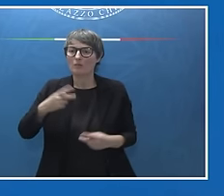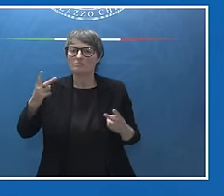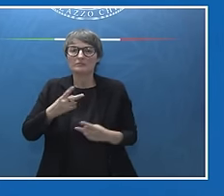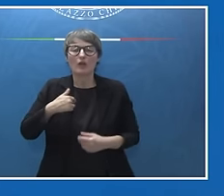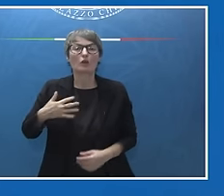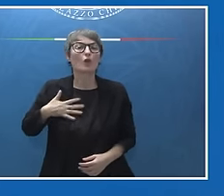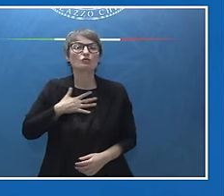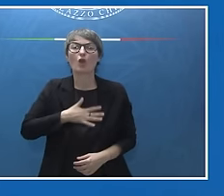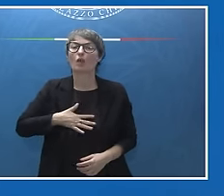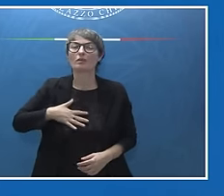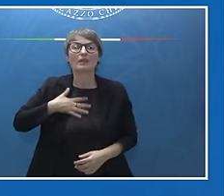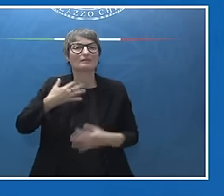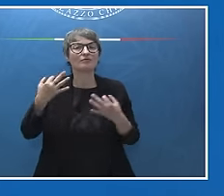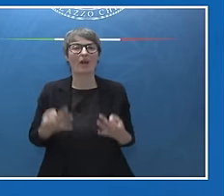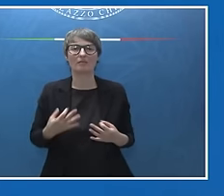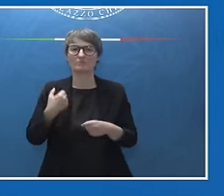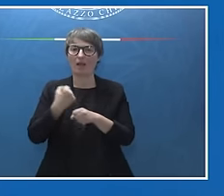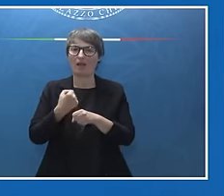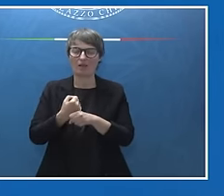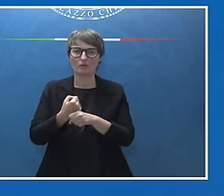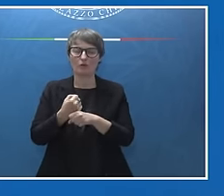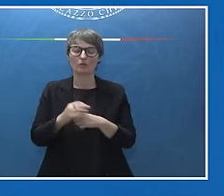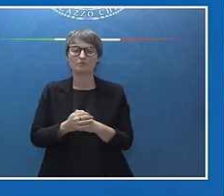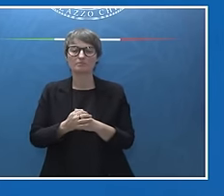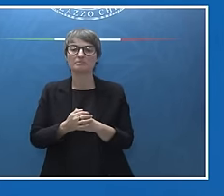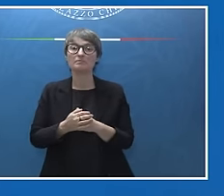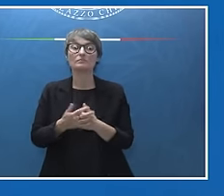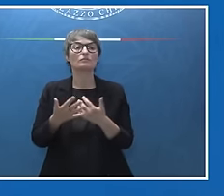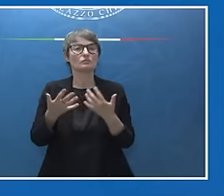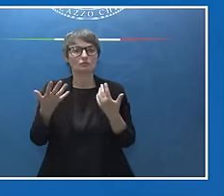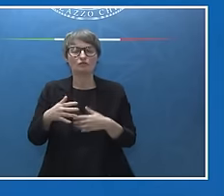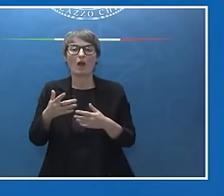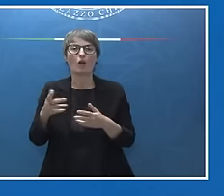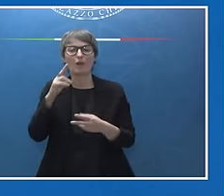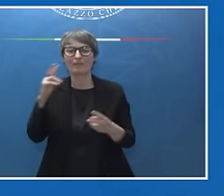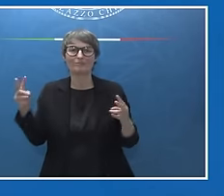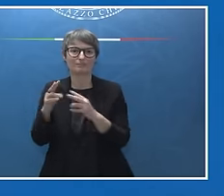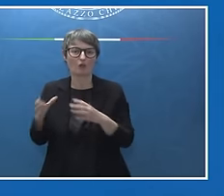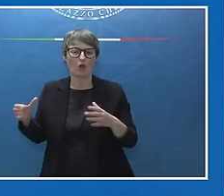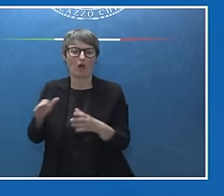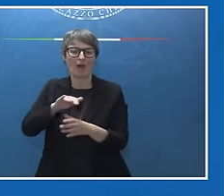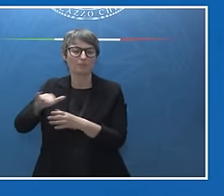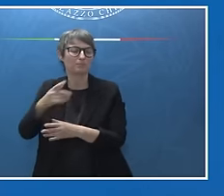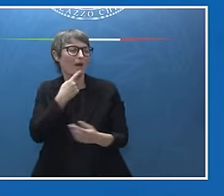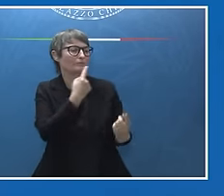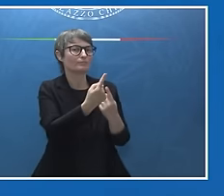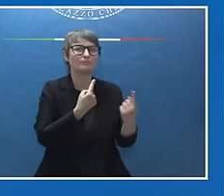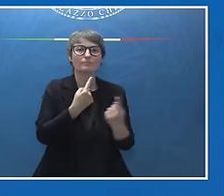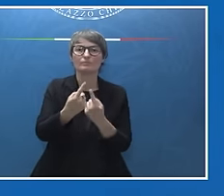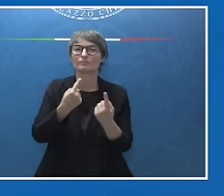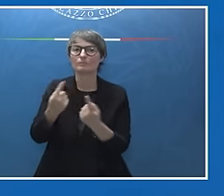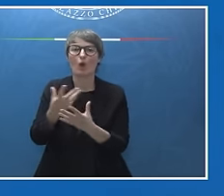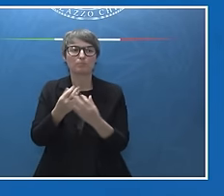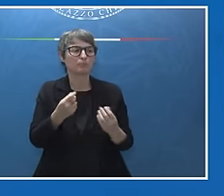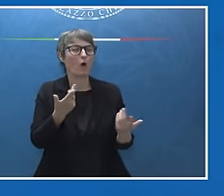corso di questo vertice ho avuto anche molti incontri bilaterali. A partire, appunto, citavo quello con il Presidente